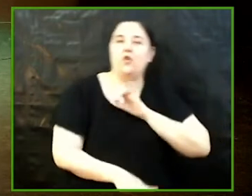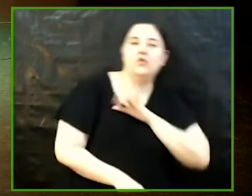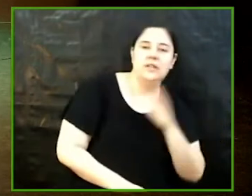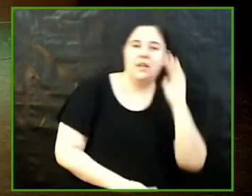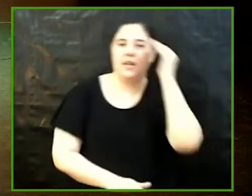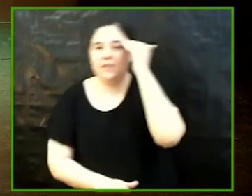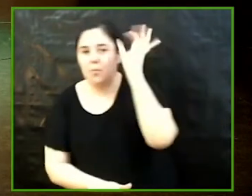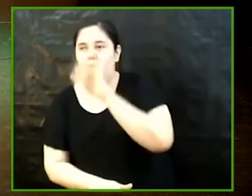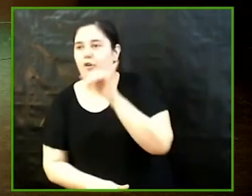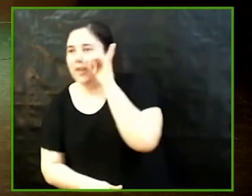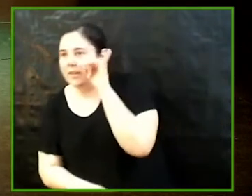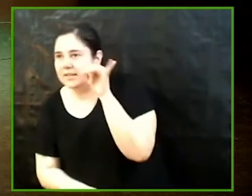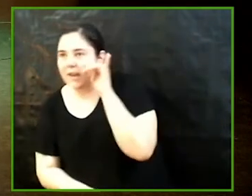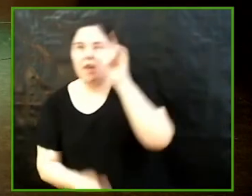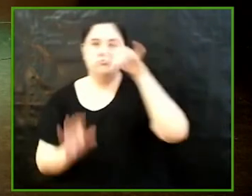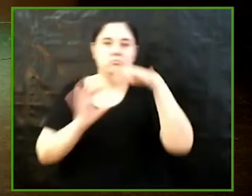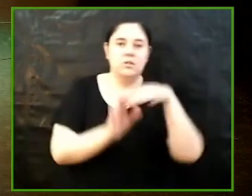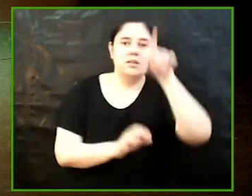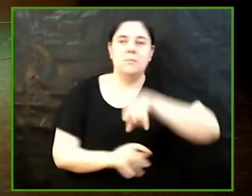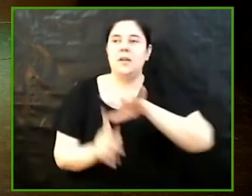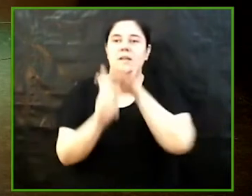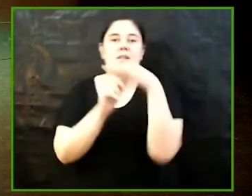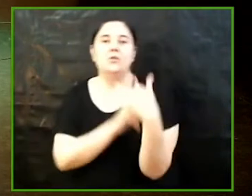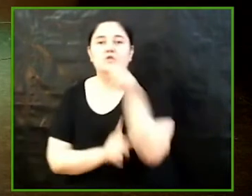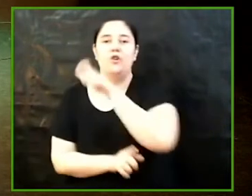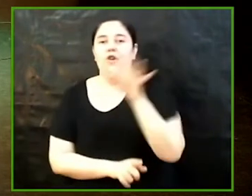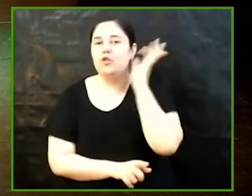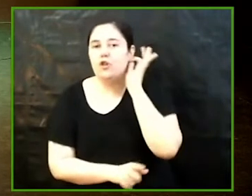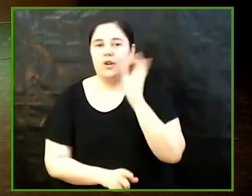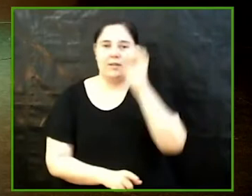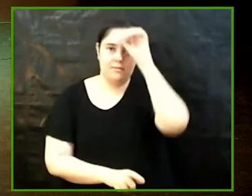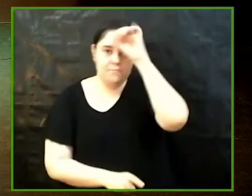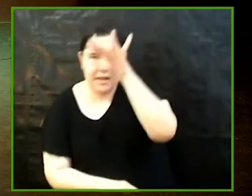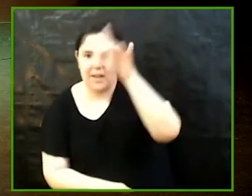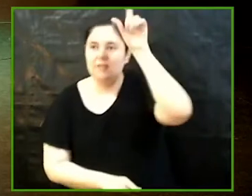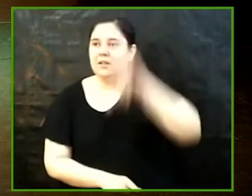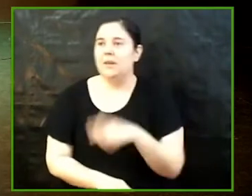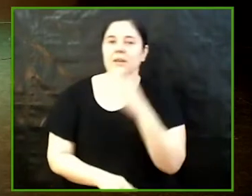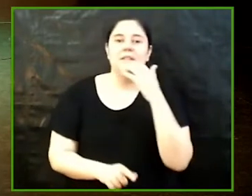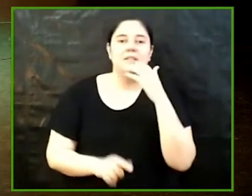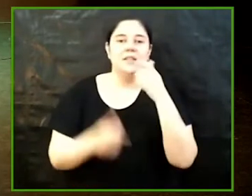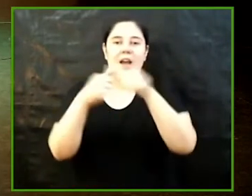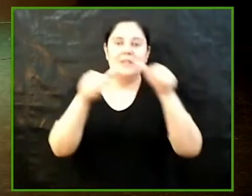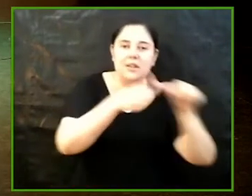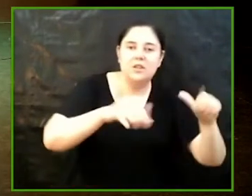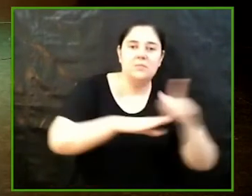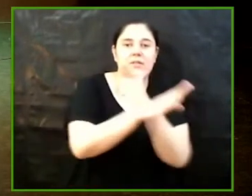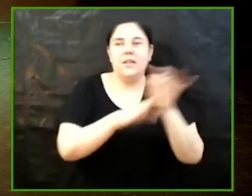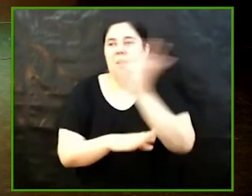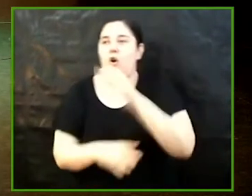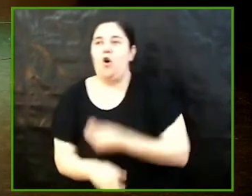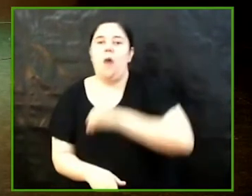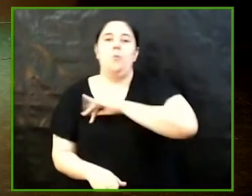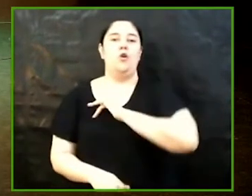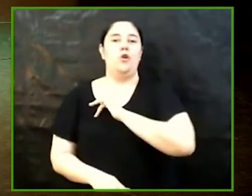Des de la situació de les dones mineres a les masculinitats, als estereotips de gènere o a l'amor romàntic fins a la